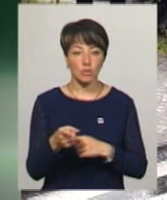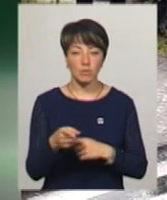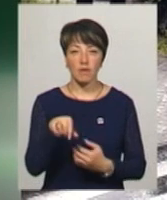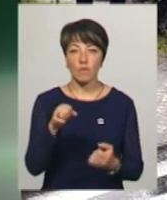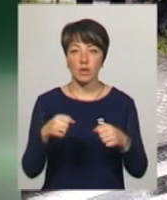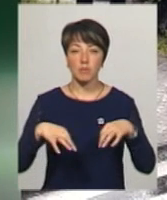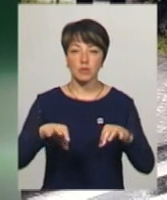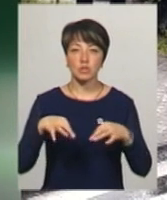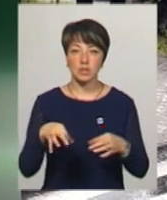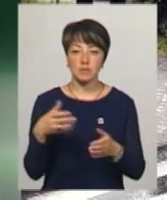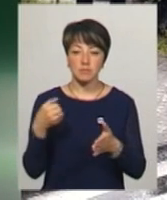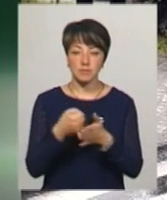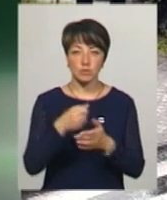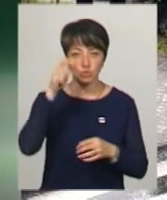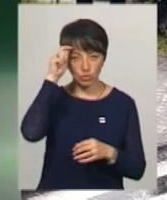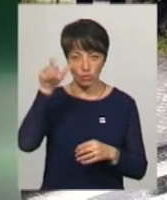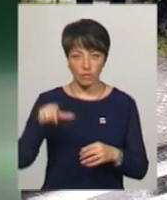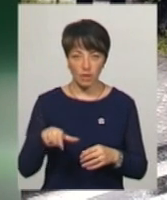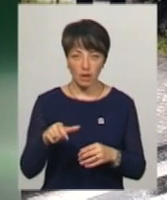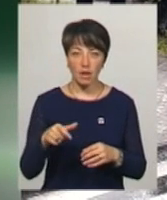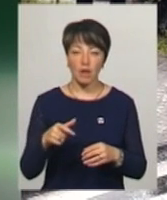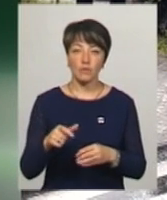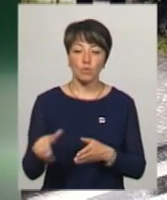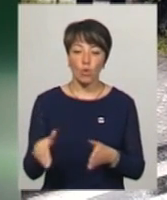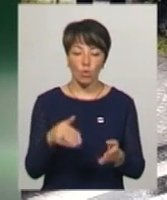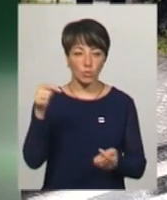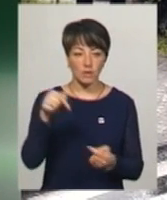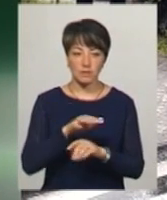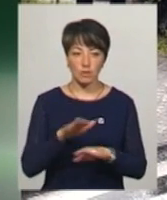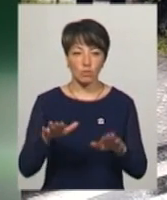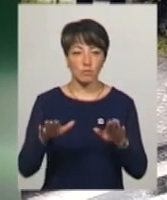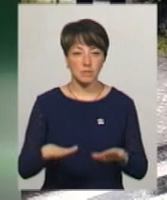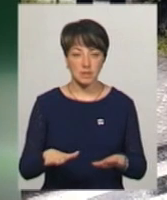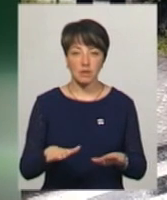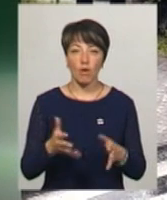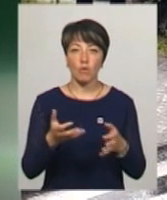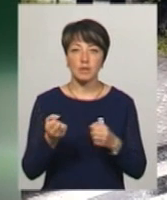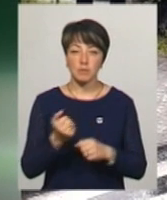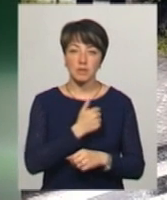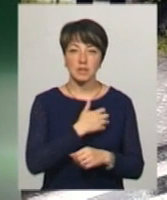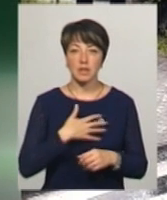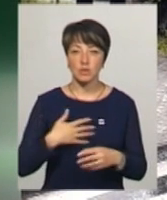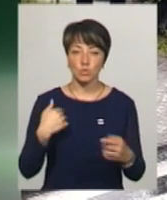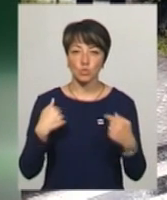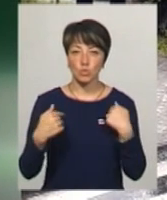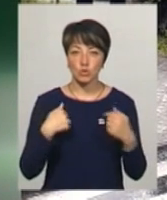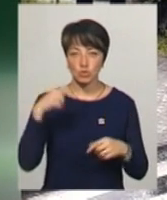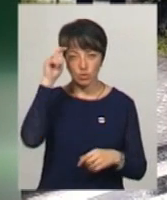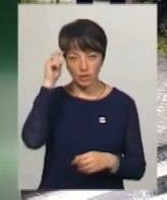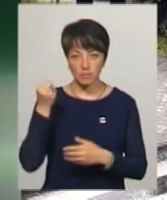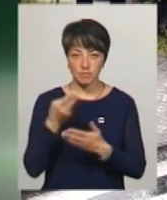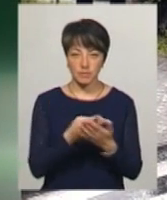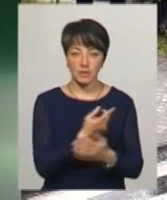Водійка легковика наїхала на чоловіка, котрий переходив дорогу у невстановленому місці. Він отримав тілесні ушкодження. Чоловіка